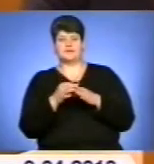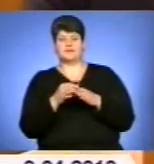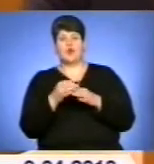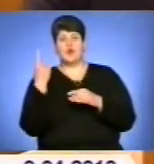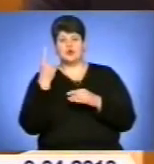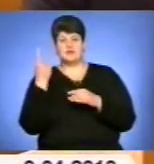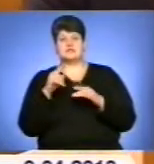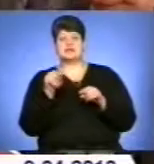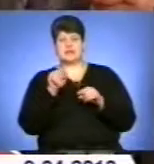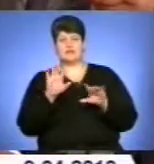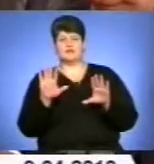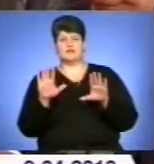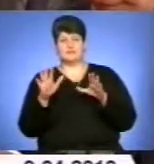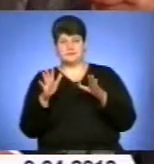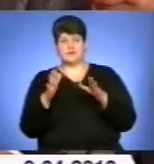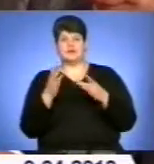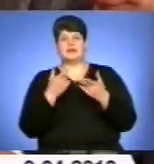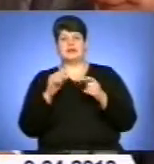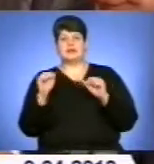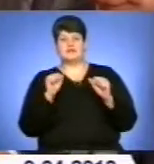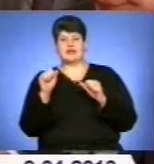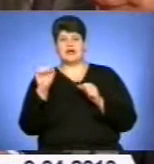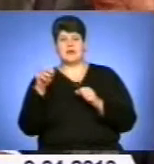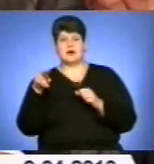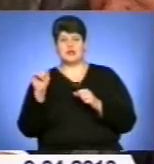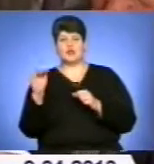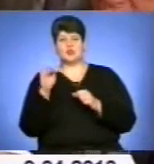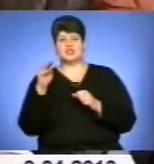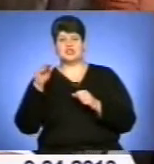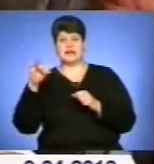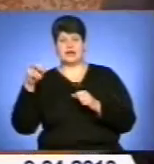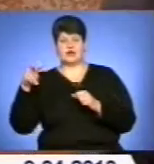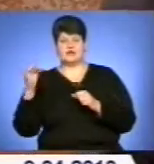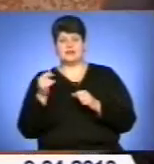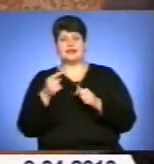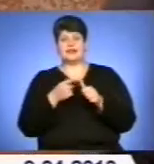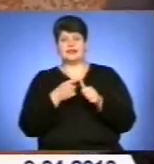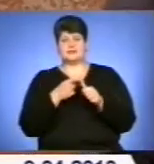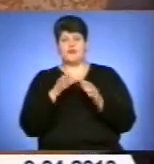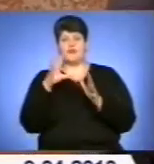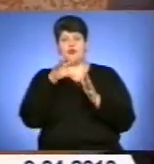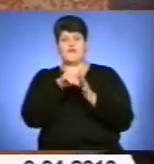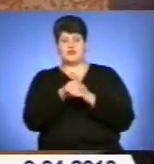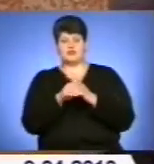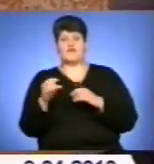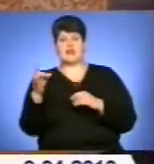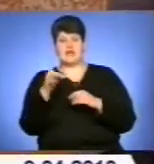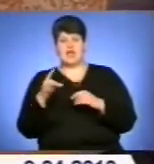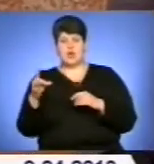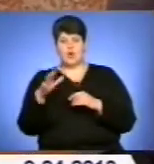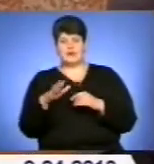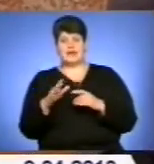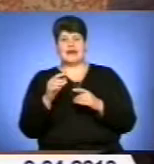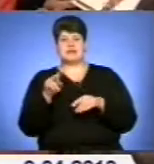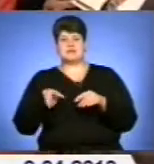заступник голови облдержадміністрації керівник апарату Юрій Желіховський назвав впровадження в регіоні адміністративно-територіальної